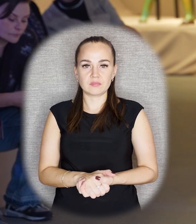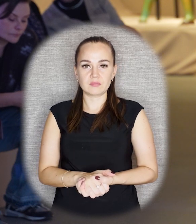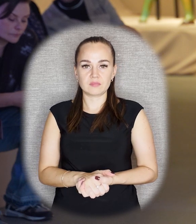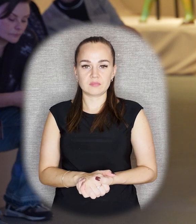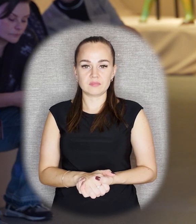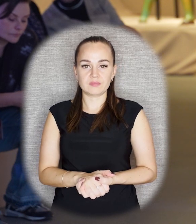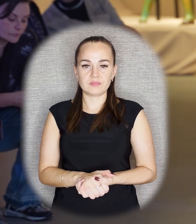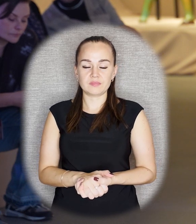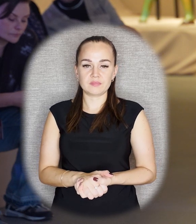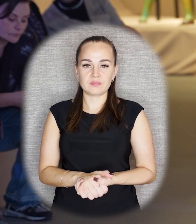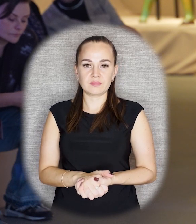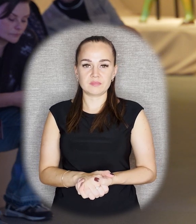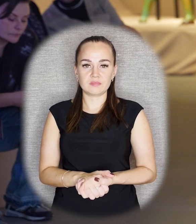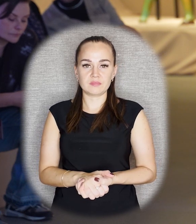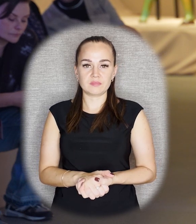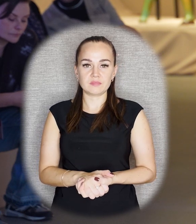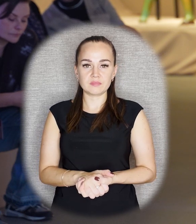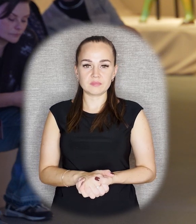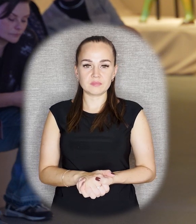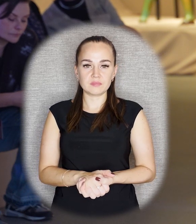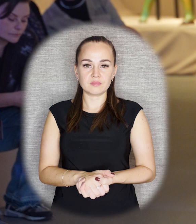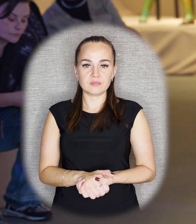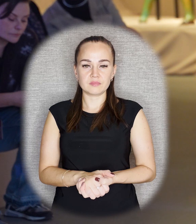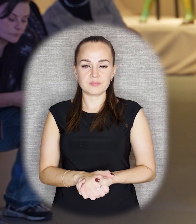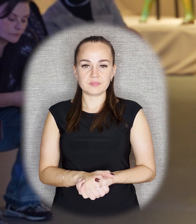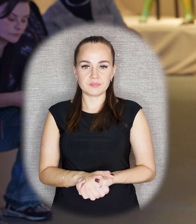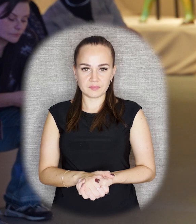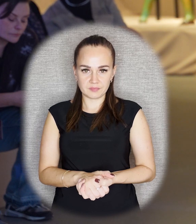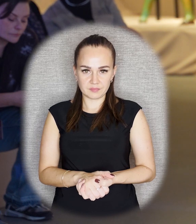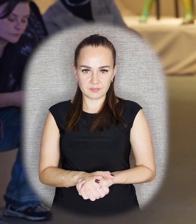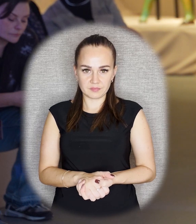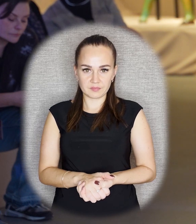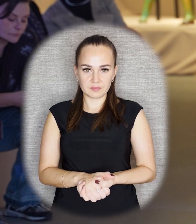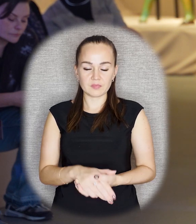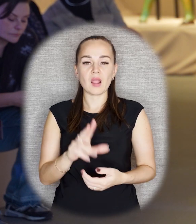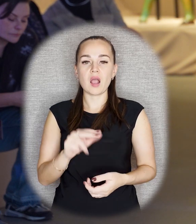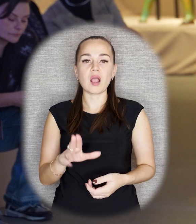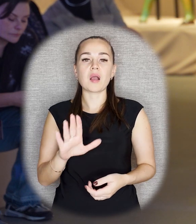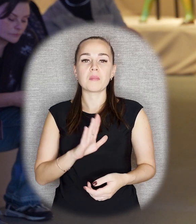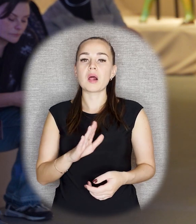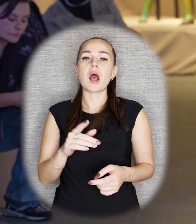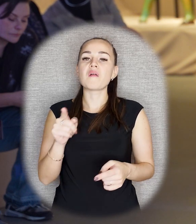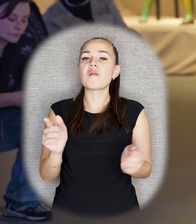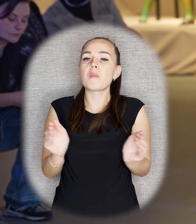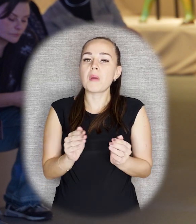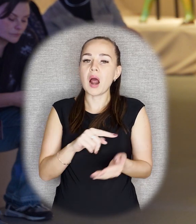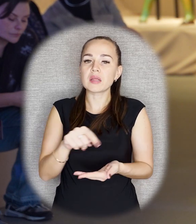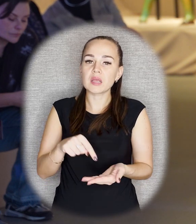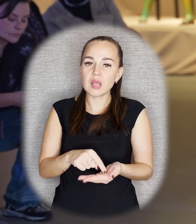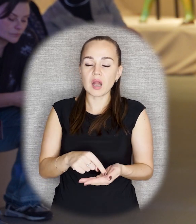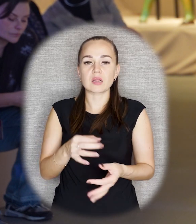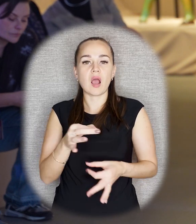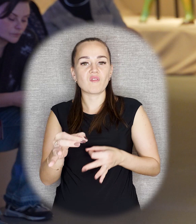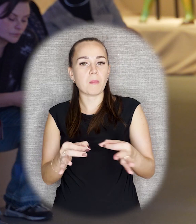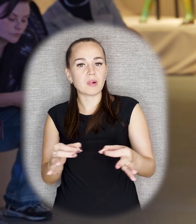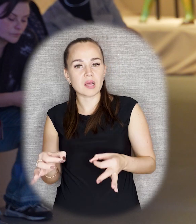советского времени, информацию о том, как проходила реализация плана монументальной пропаганды в небольших городах, областях. И там в основном